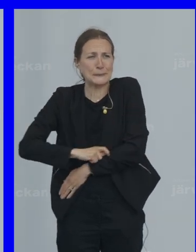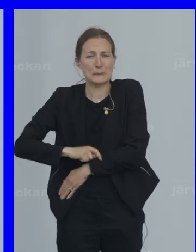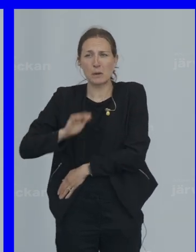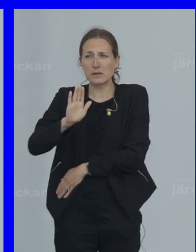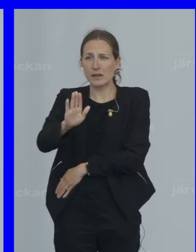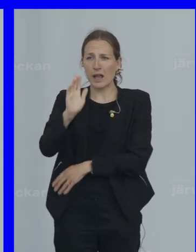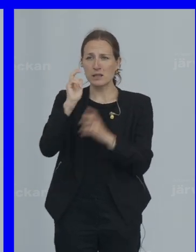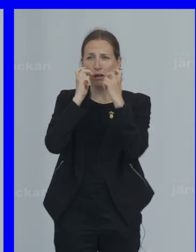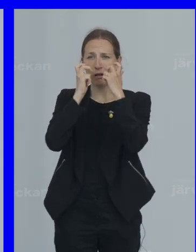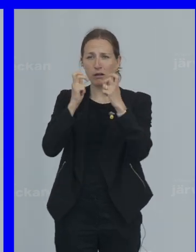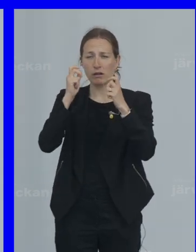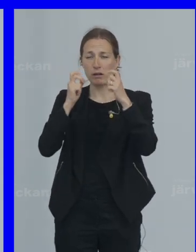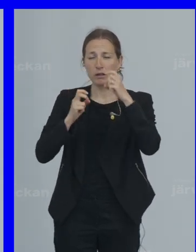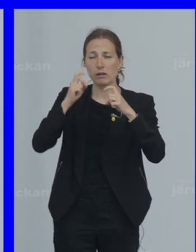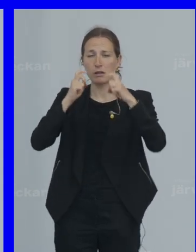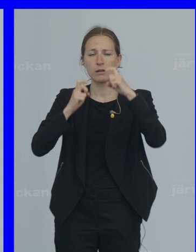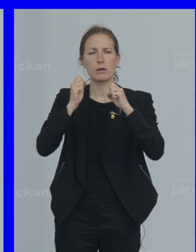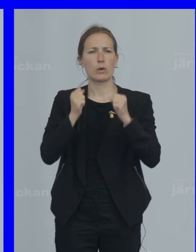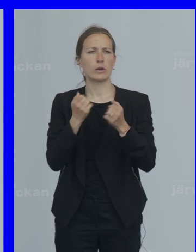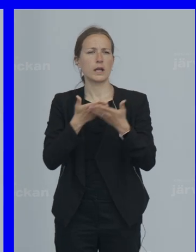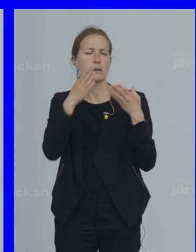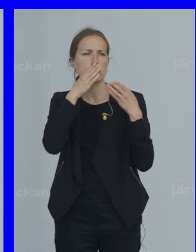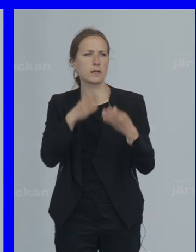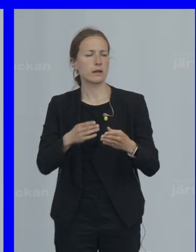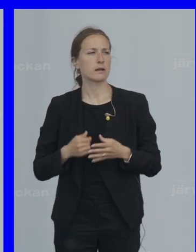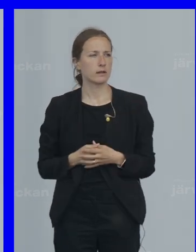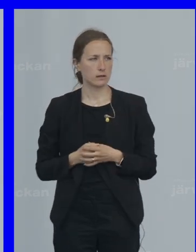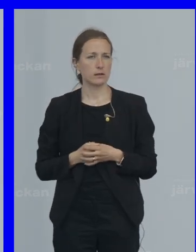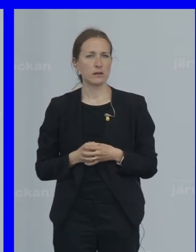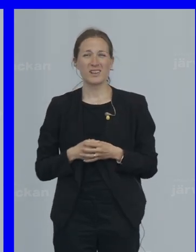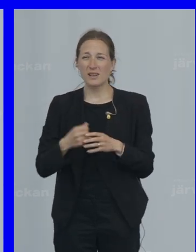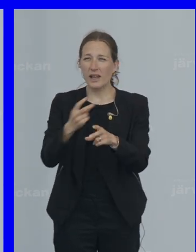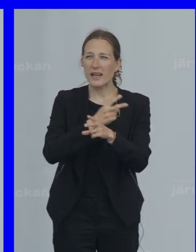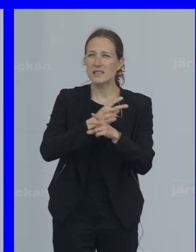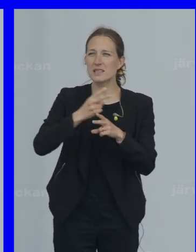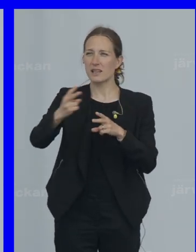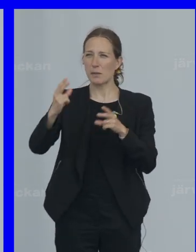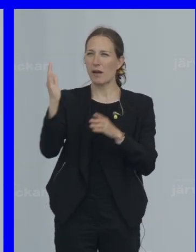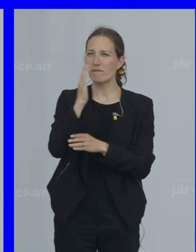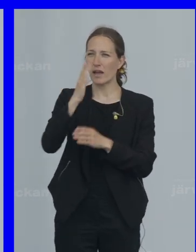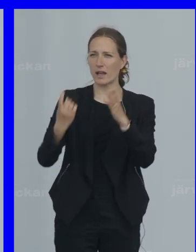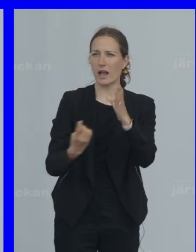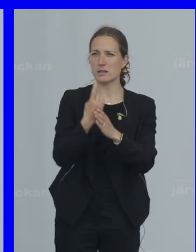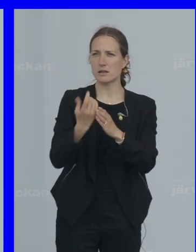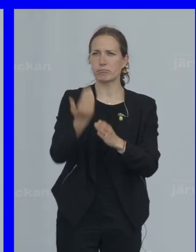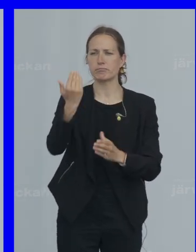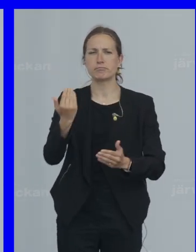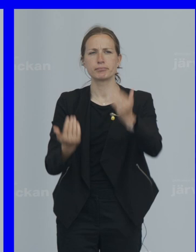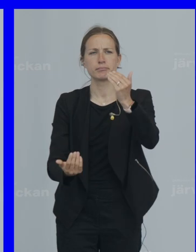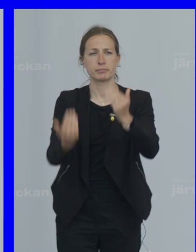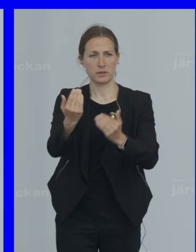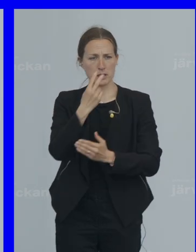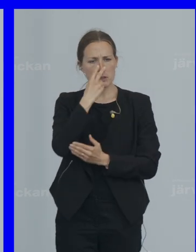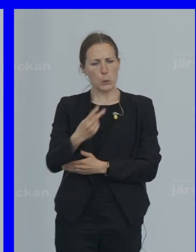blick Som inte orkar fokusera De extrema värdehändelserna Blir allt fler Det märkte vi inte minst